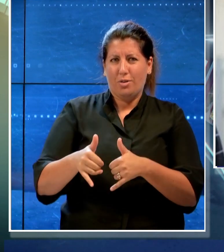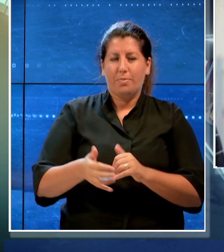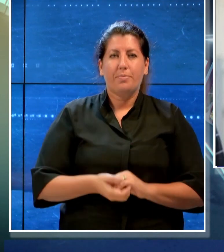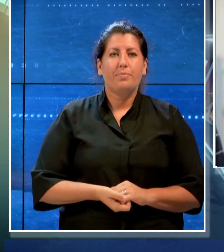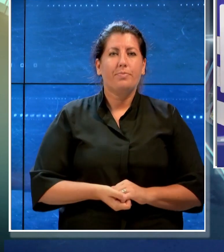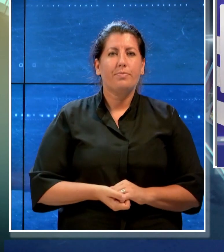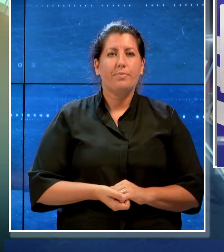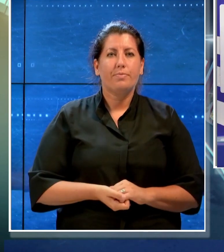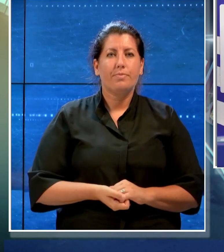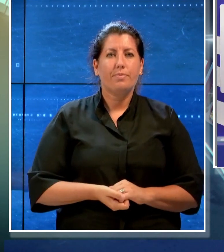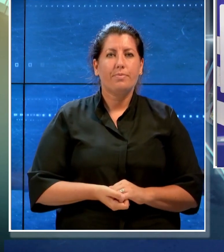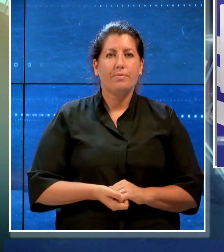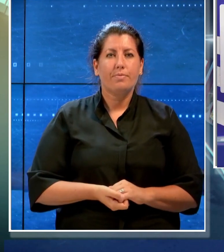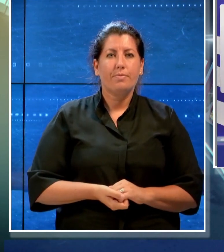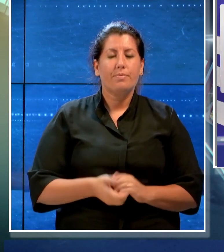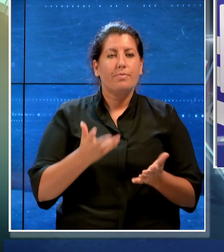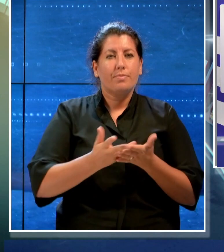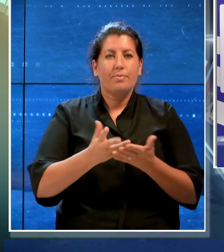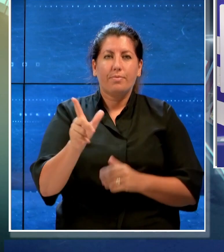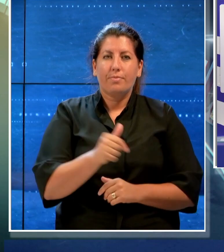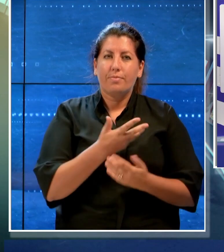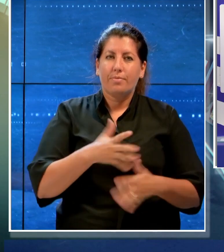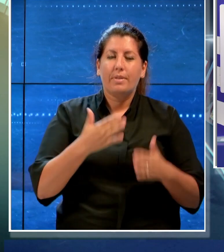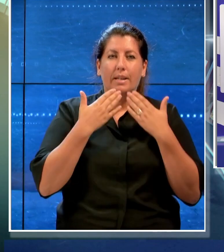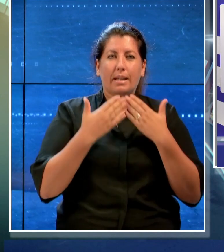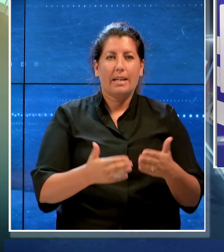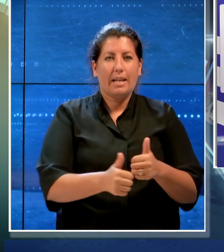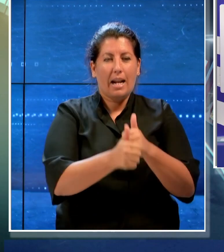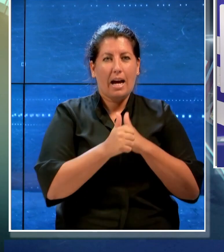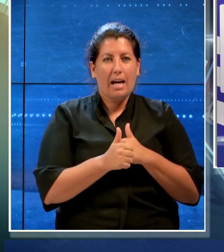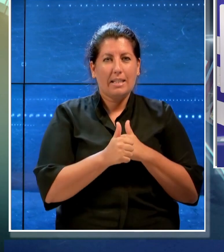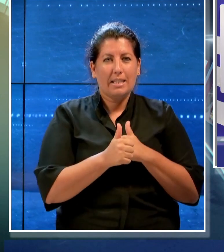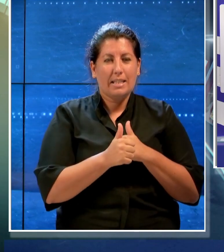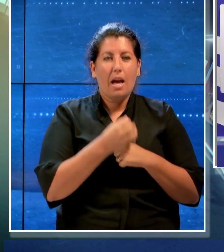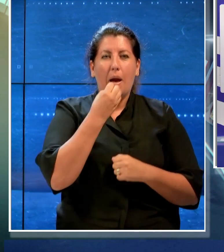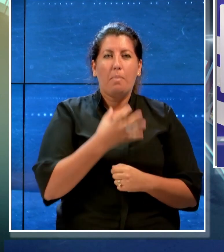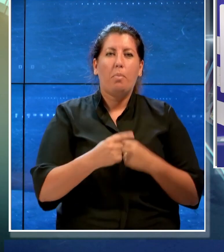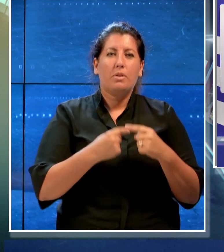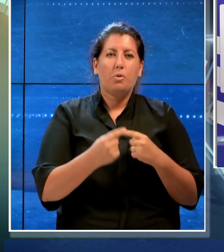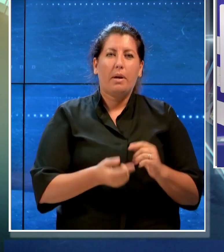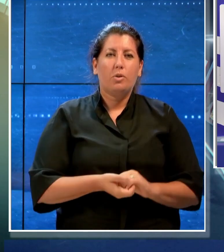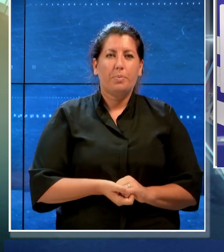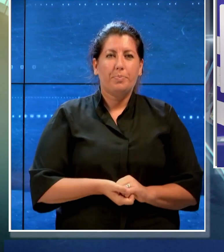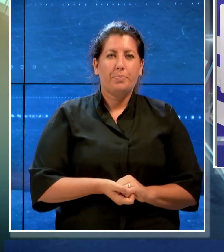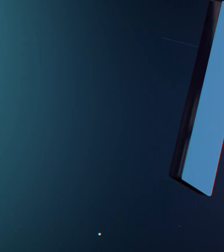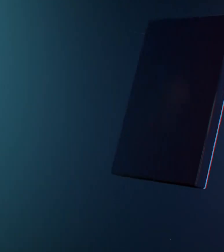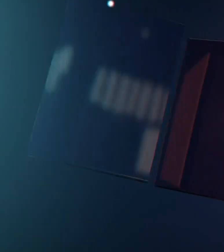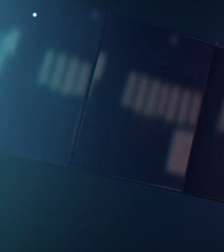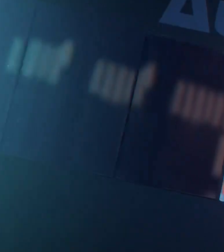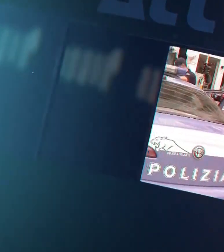carcere. E con il TGList è tutto vi ringrazio per averci seguito e vi auguro un buon proseguimento.